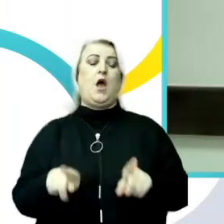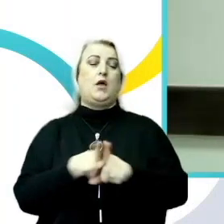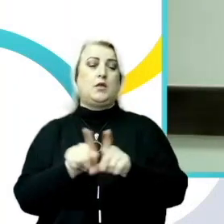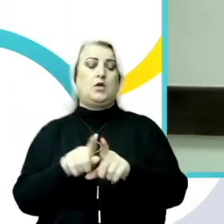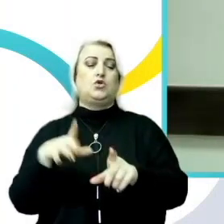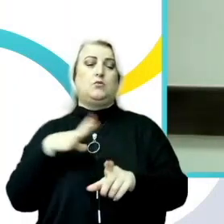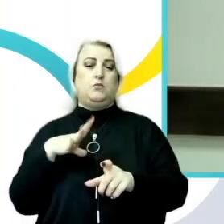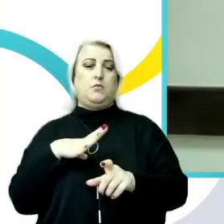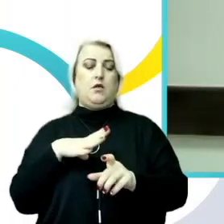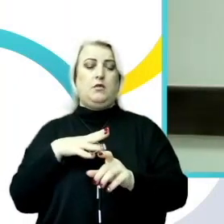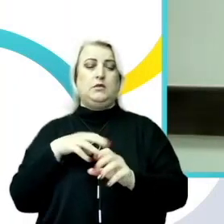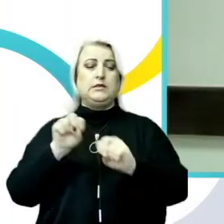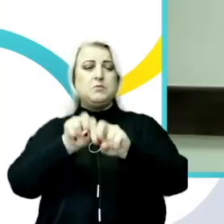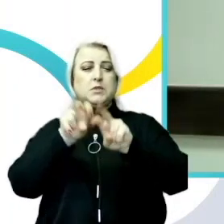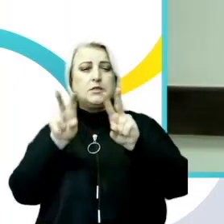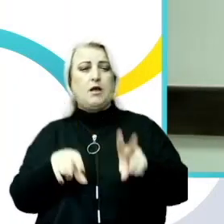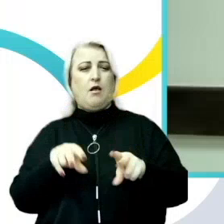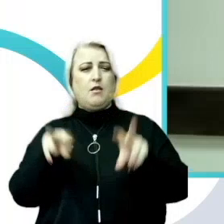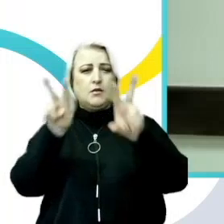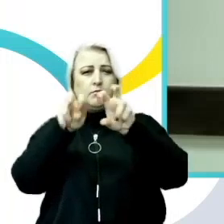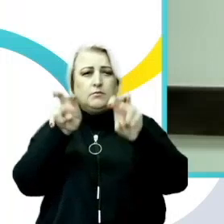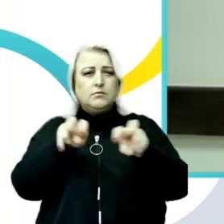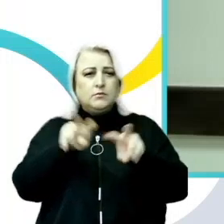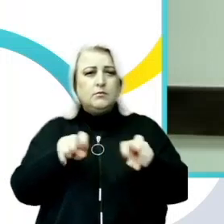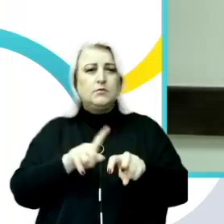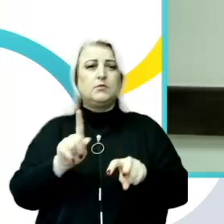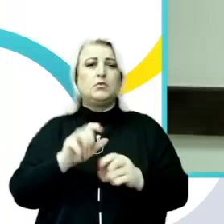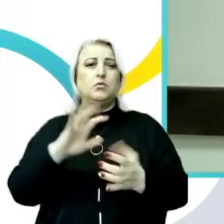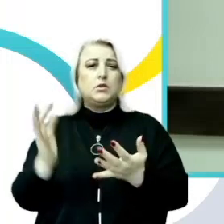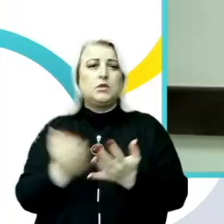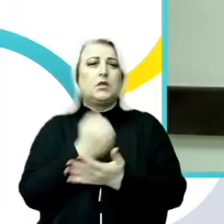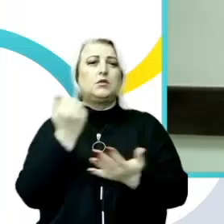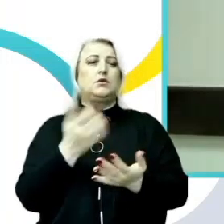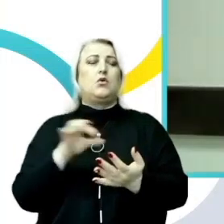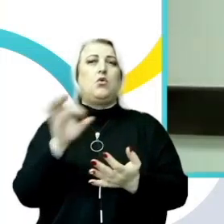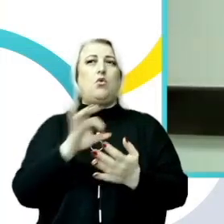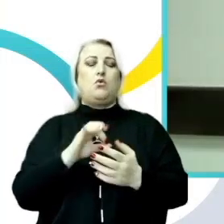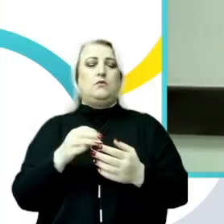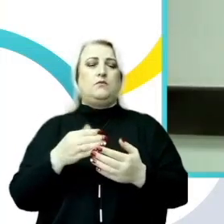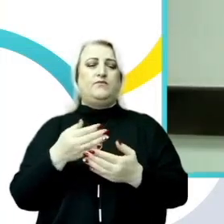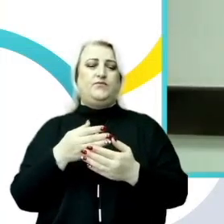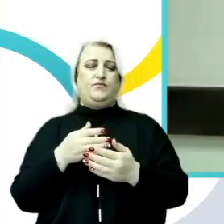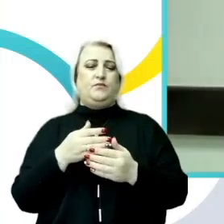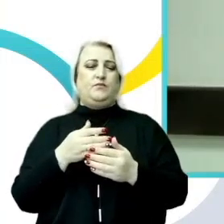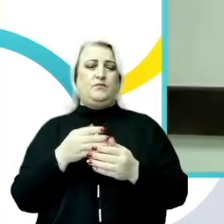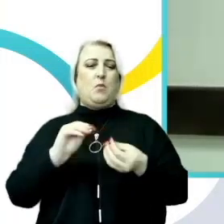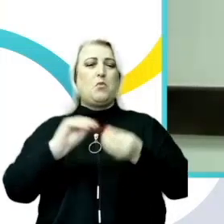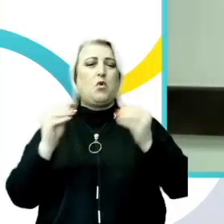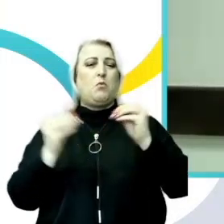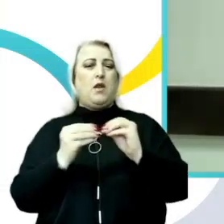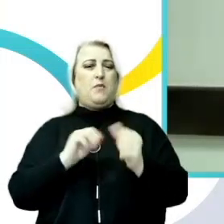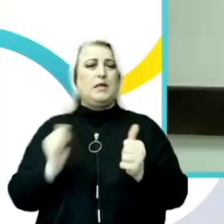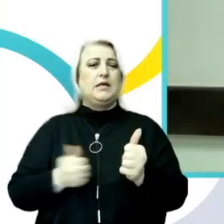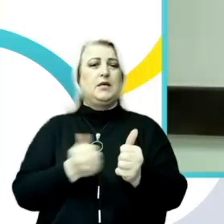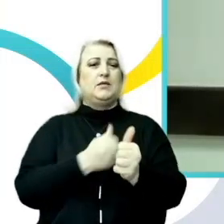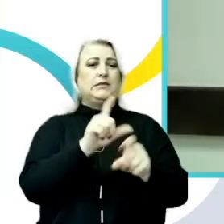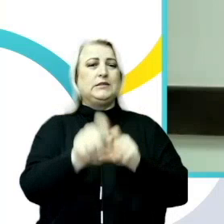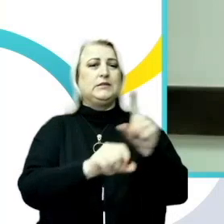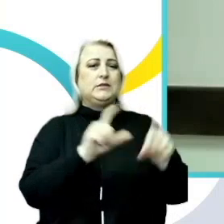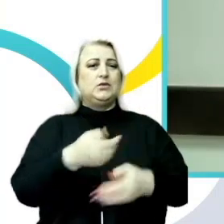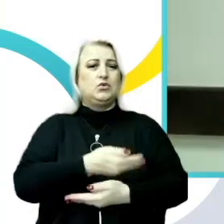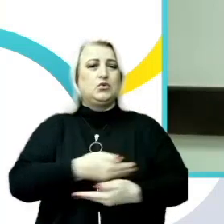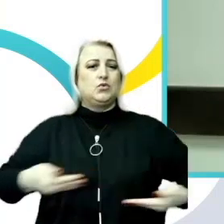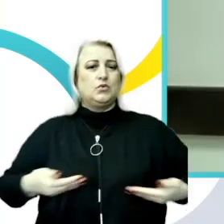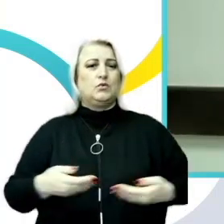analitică specifică pentru a identifica prevalența fenomenului hărțuirii sexuale. Despre această abordare ne va vorbi colega mea,